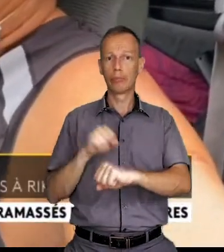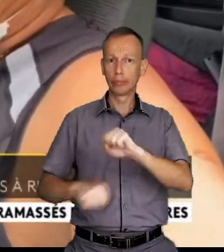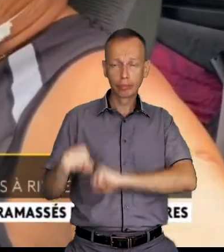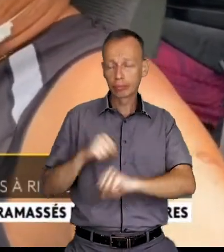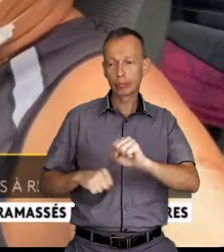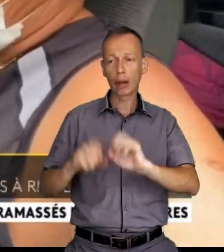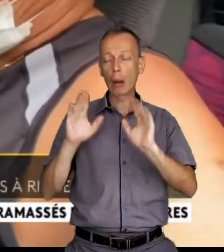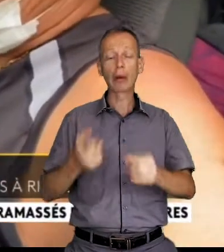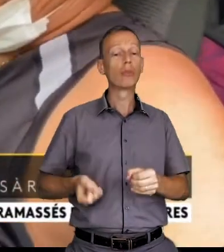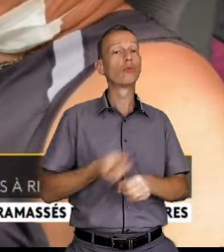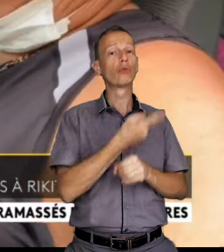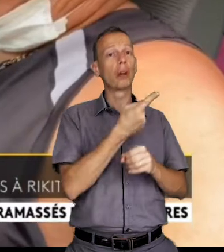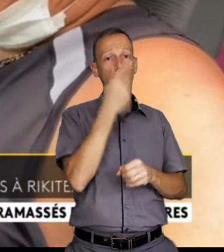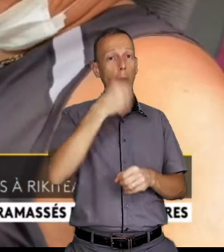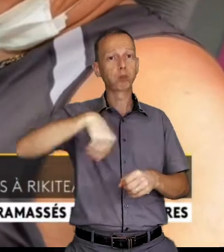travail.